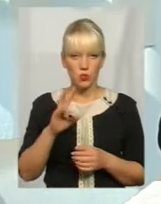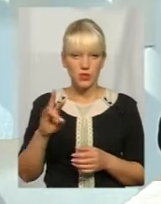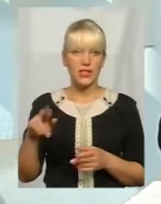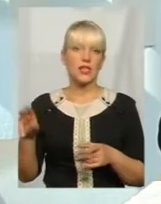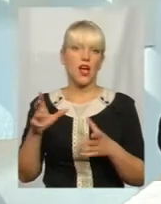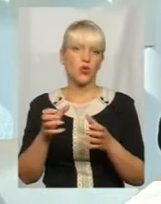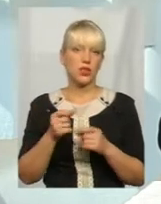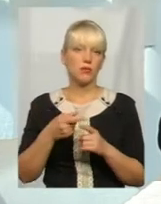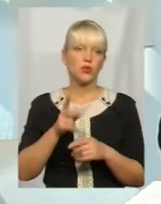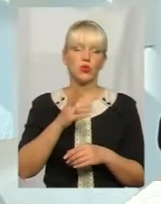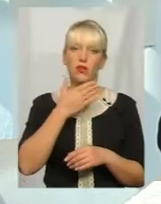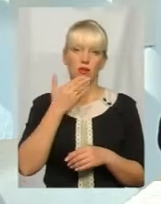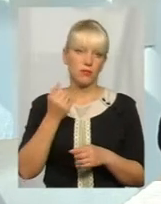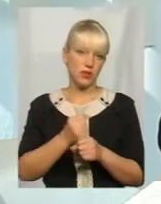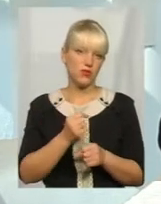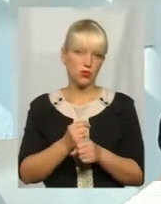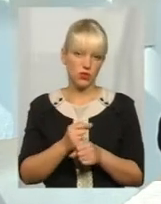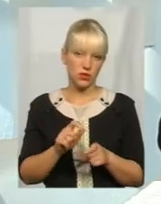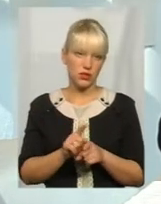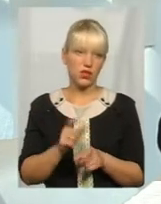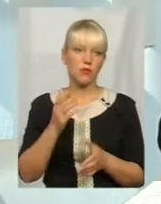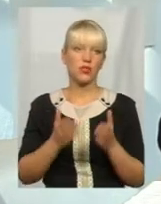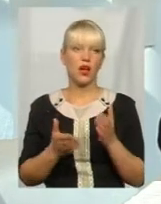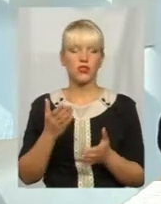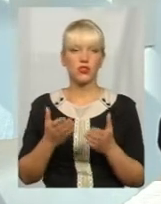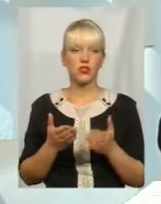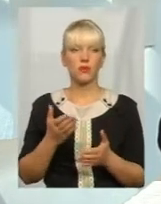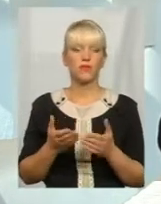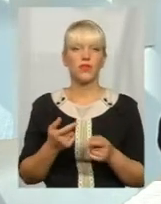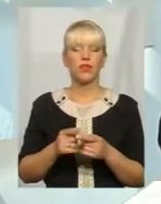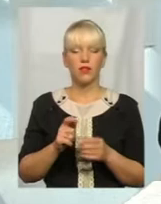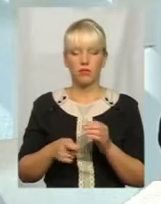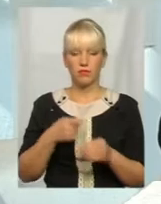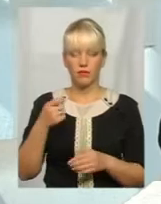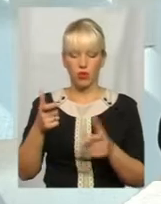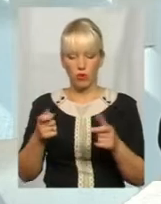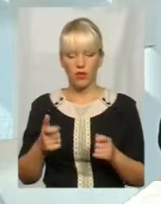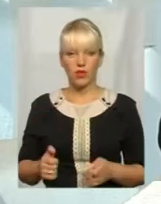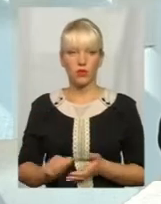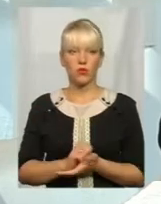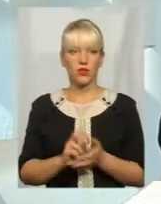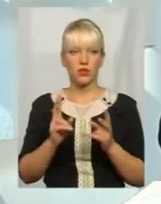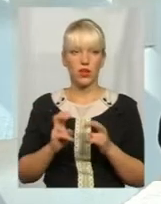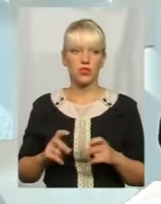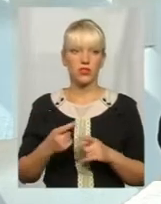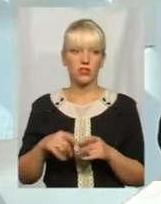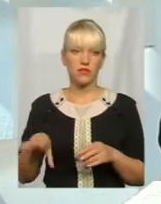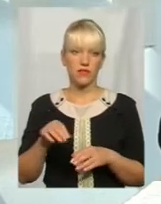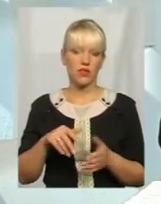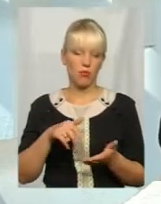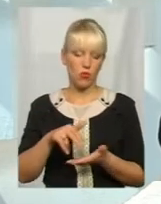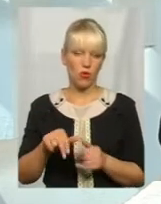ті, які офіційно не працюють. Якщо подають комплект документів на розгляд, і це все проходить,